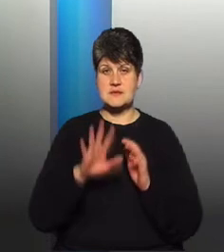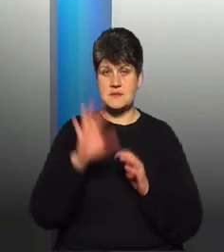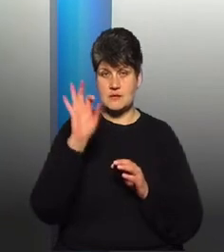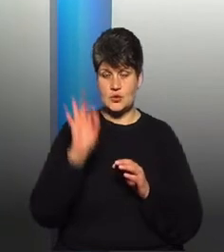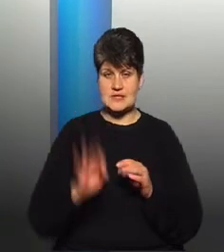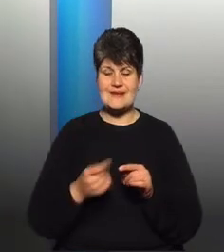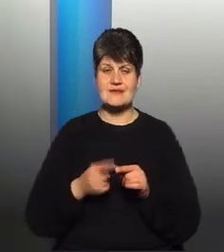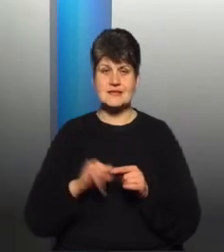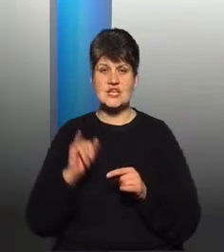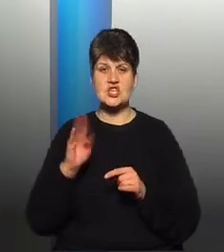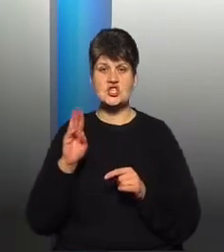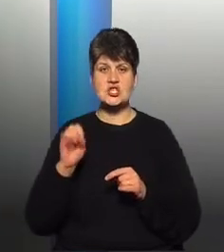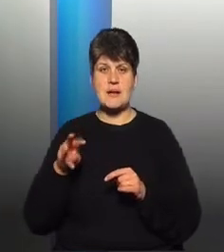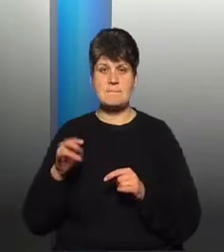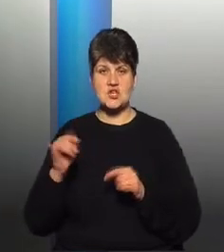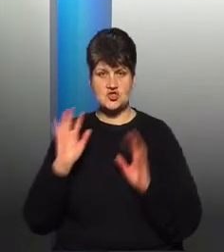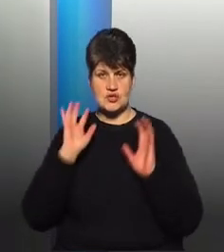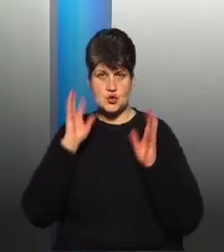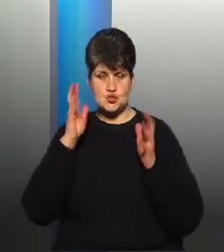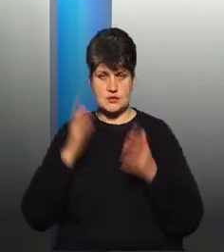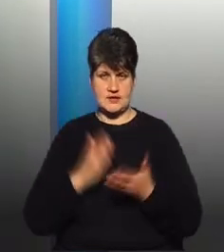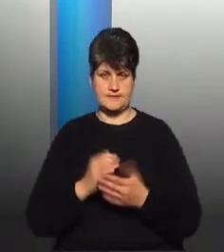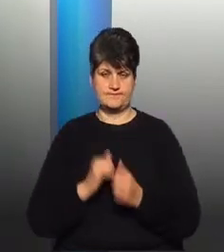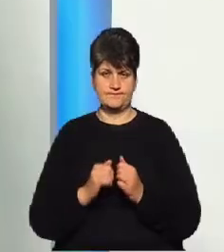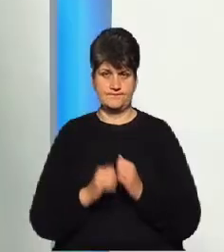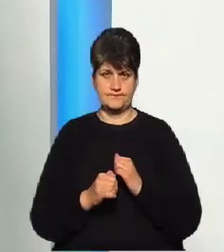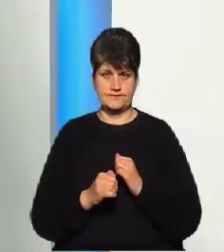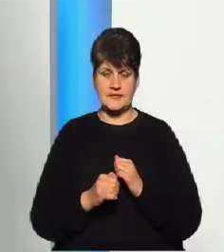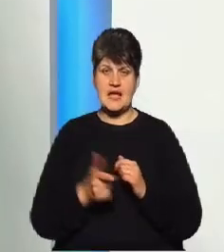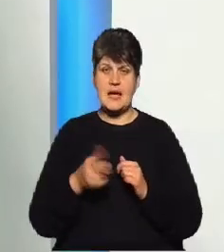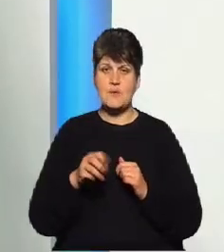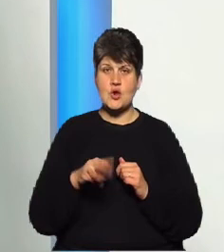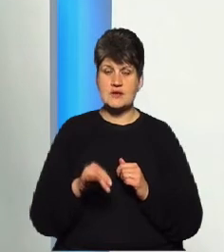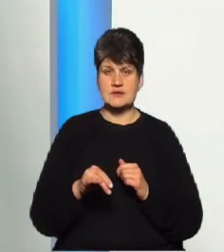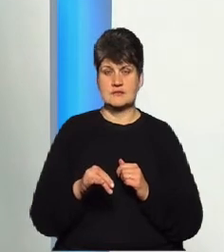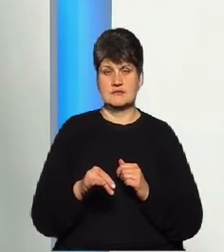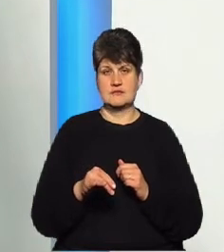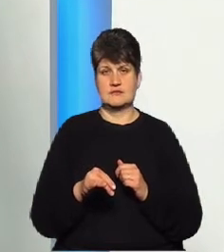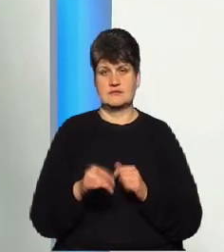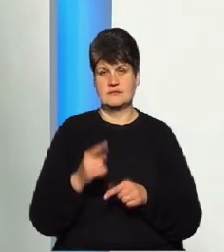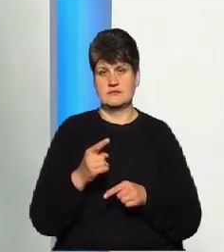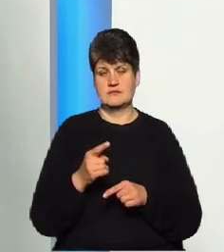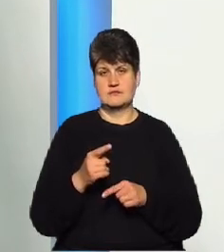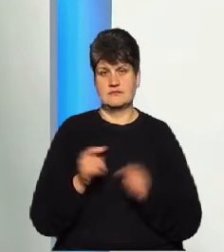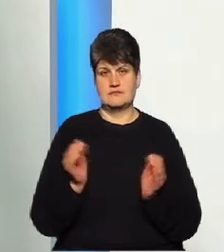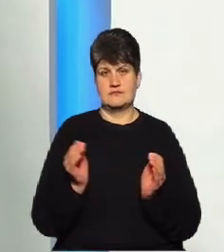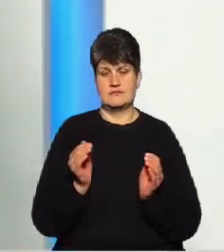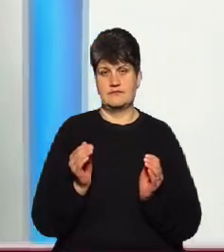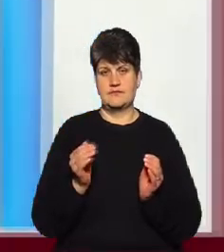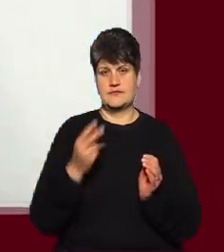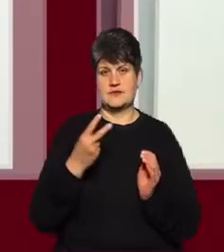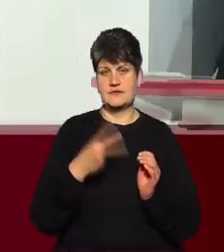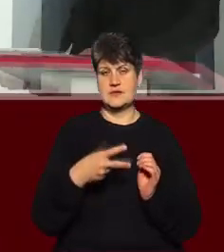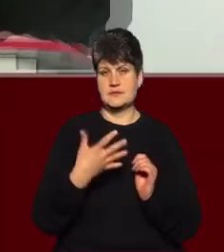ішемічний найчастіше стається. Кеморогічний приблизно в третини випадків. Чи впливає пора року на